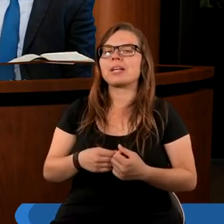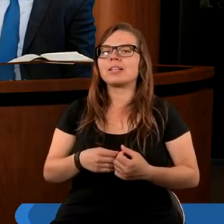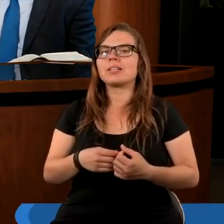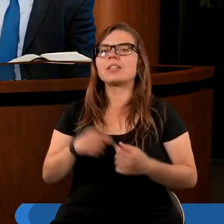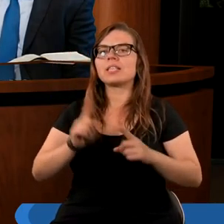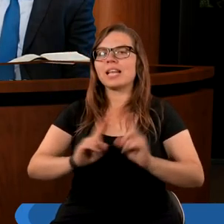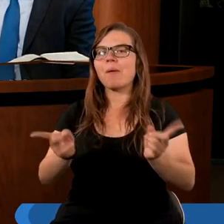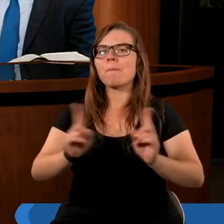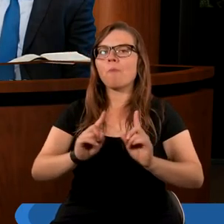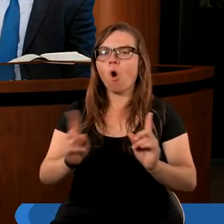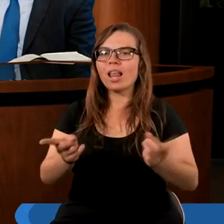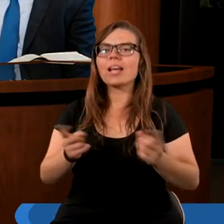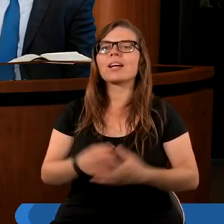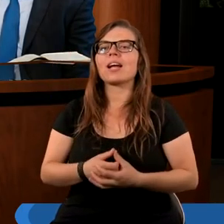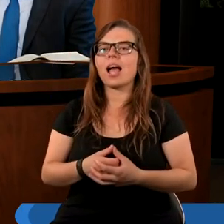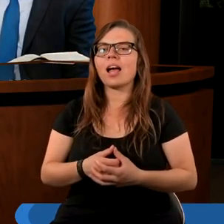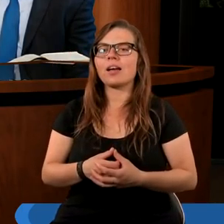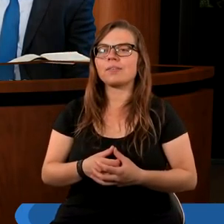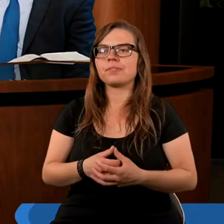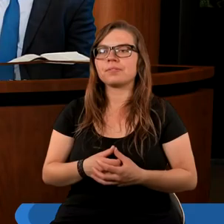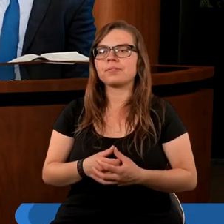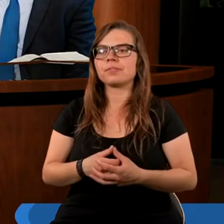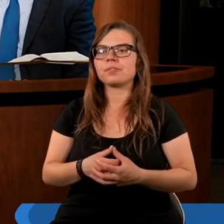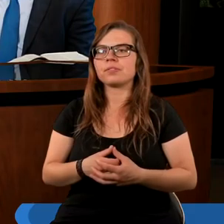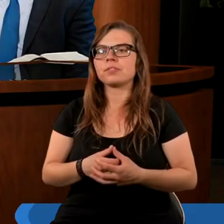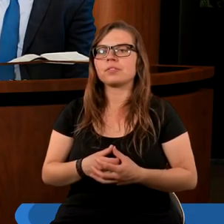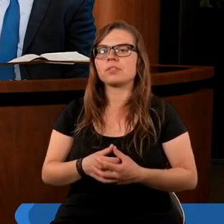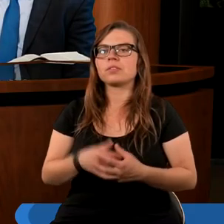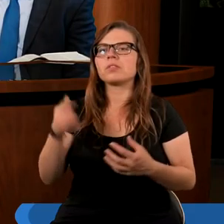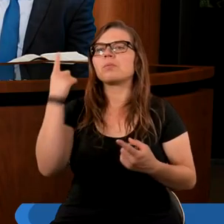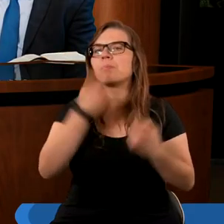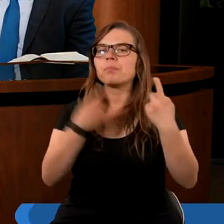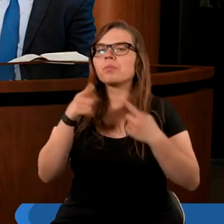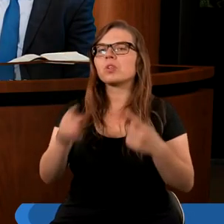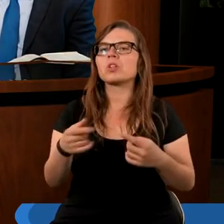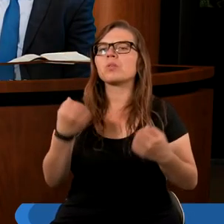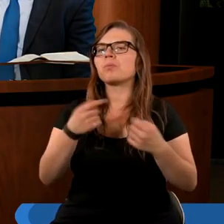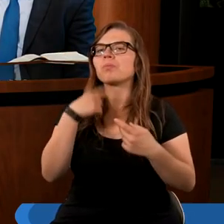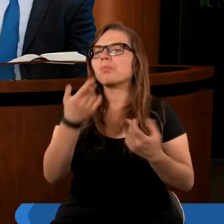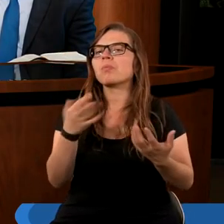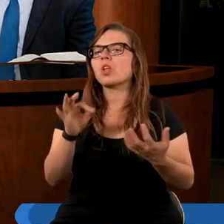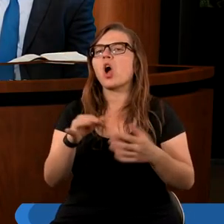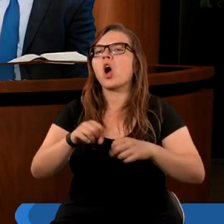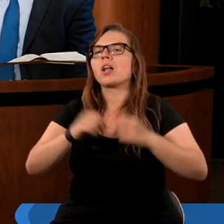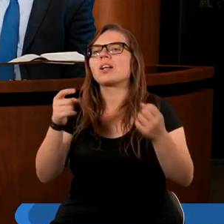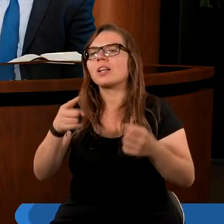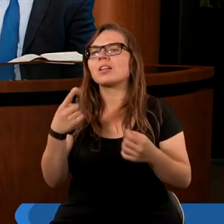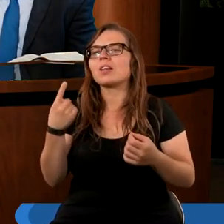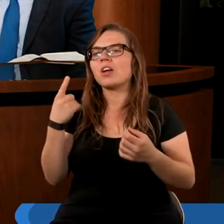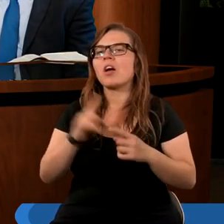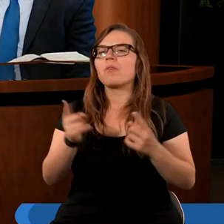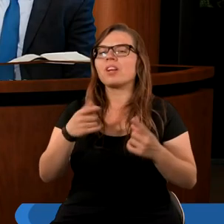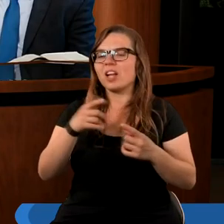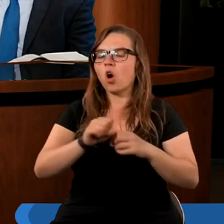symbolikę dzisiaj? Ja myślę, że trudno w ogóle mówić w oderwaniu o jeden